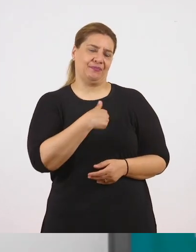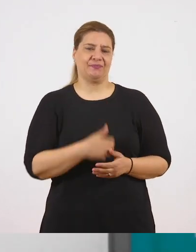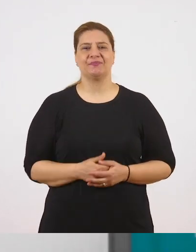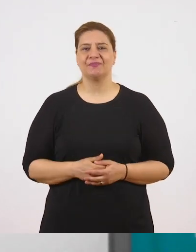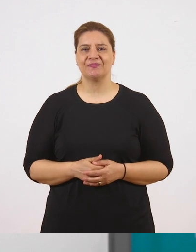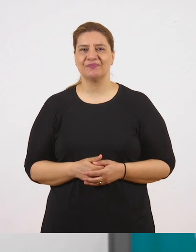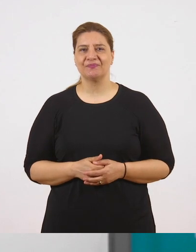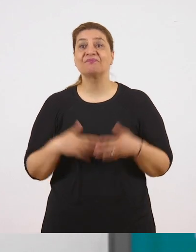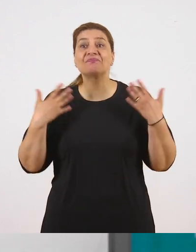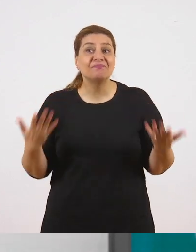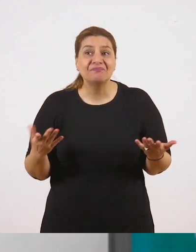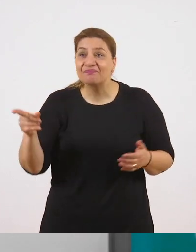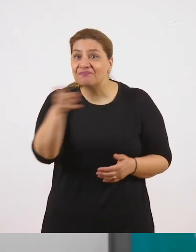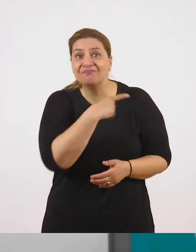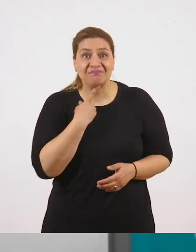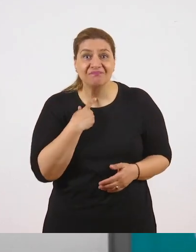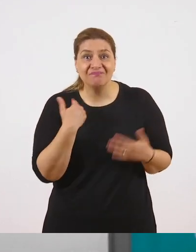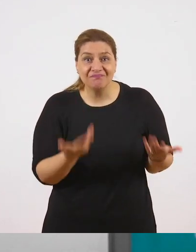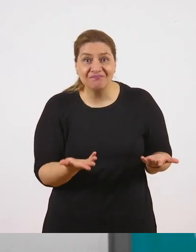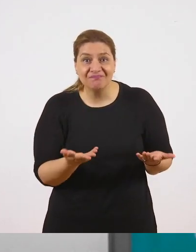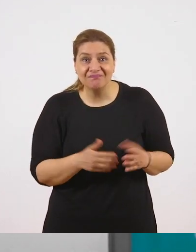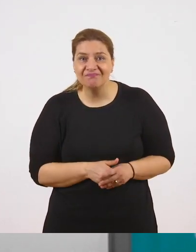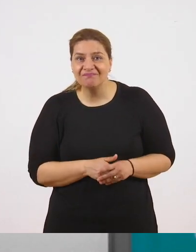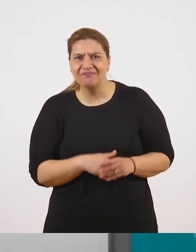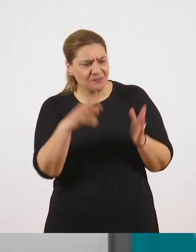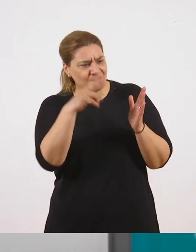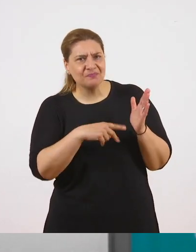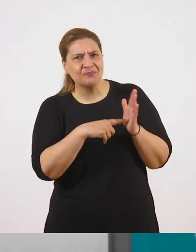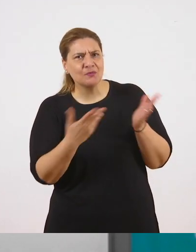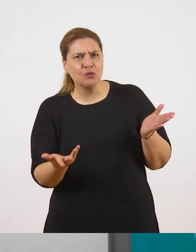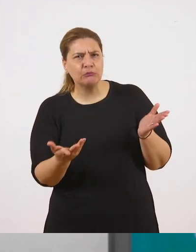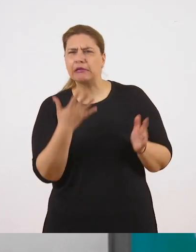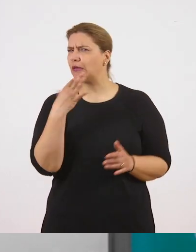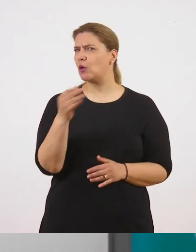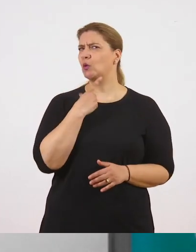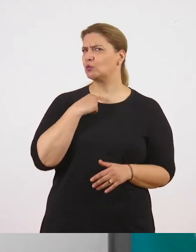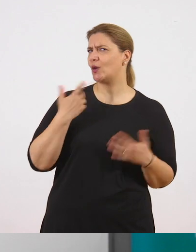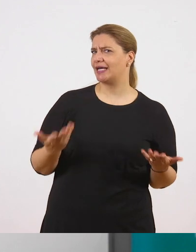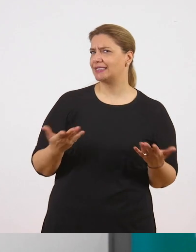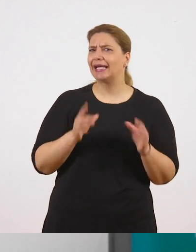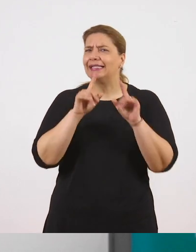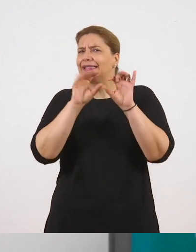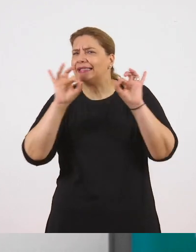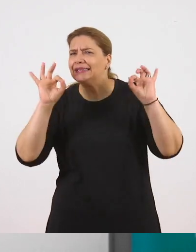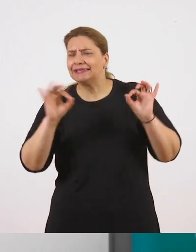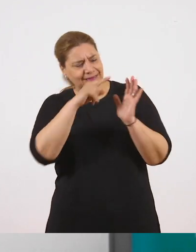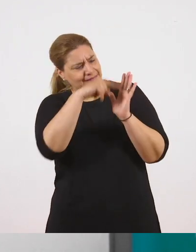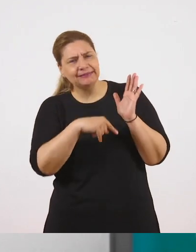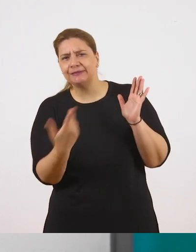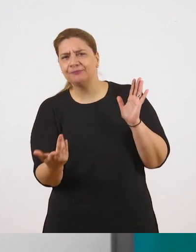Λοιπόν, πώς σας φάνηκε. Σας άρεσε. Γιατί σας άρεσε. Τι σας άρεσε. Ακούω